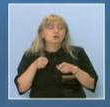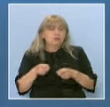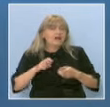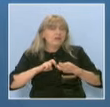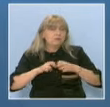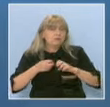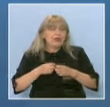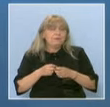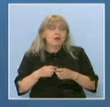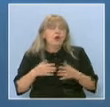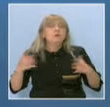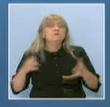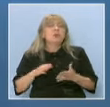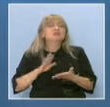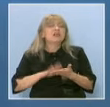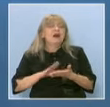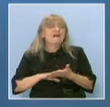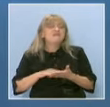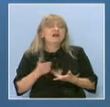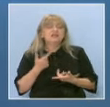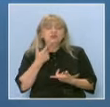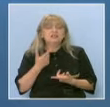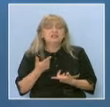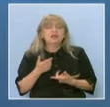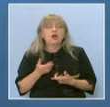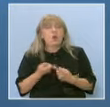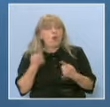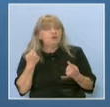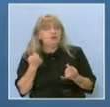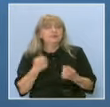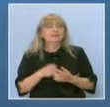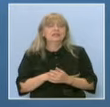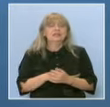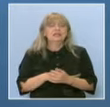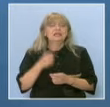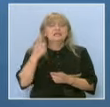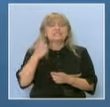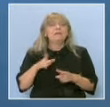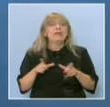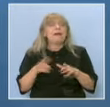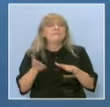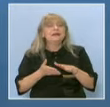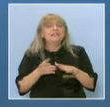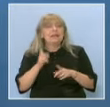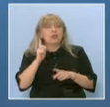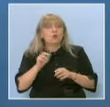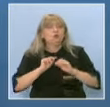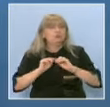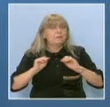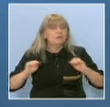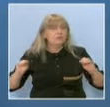това е проблема. Много са факторите, и от самият материал, който се преподава,